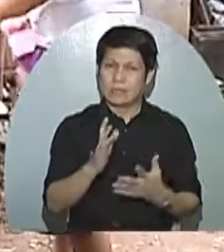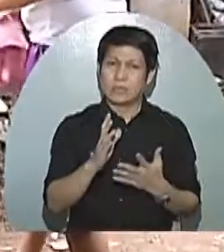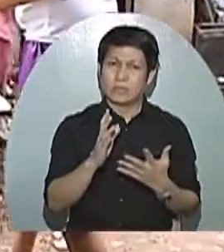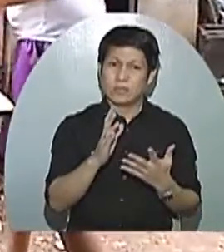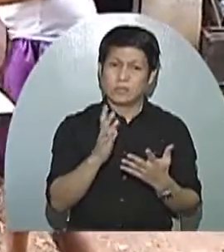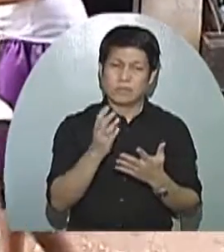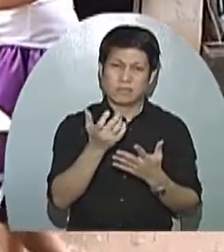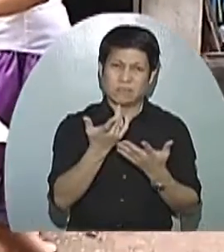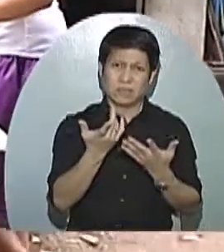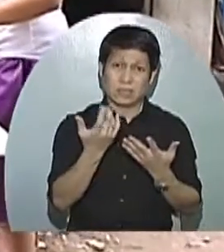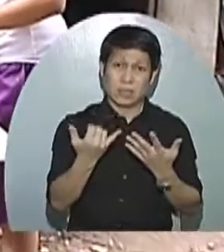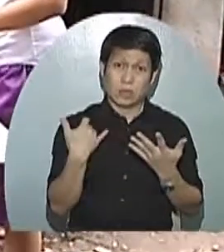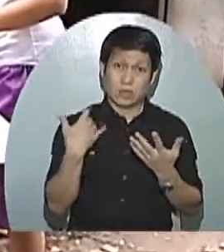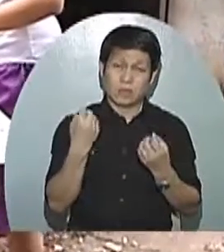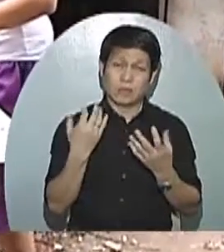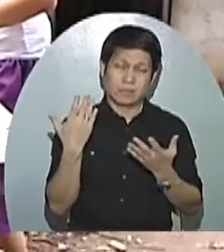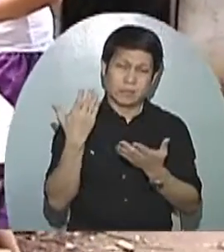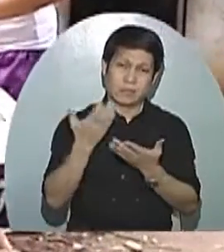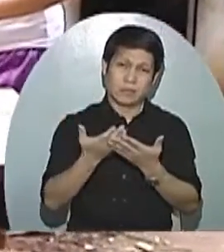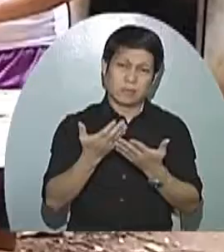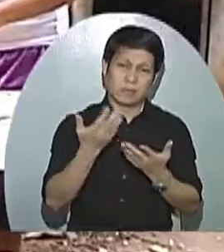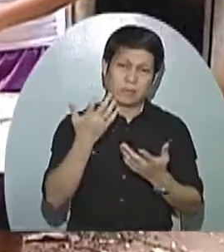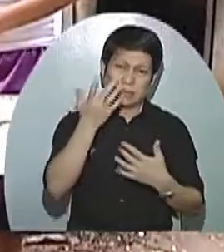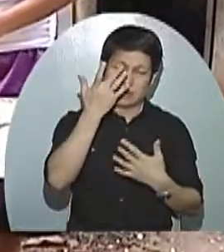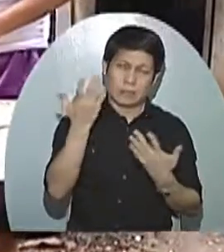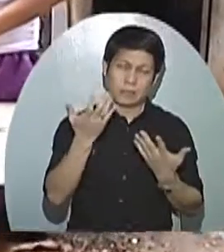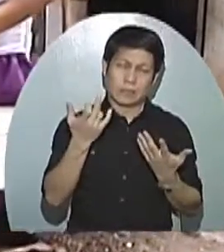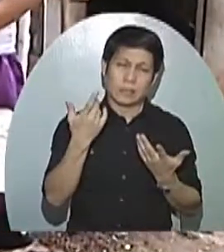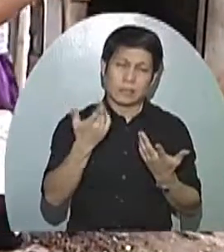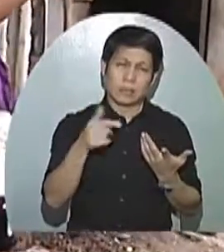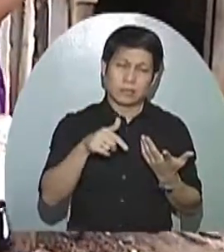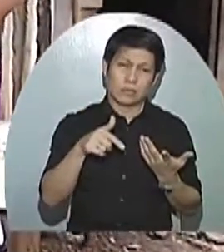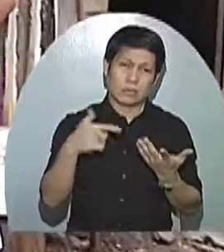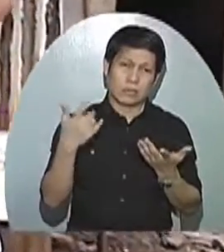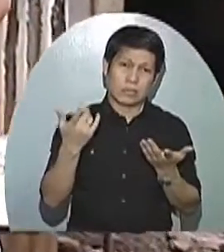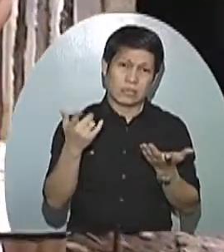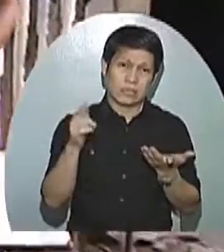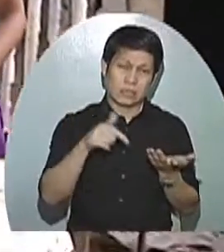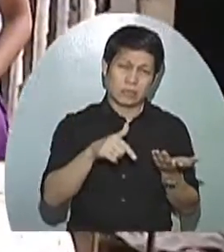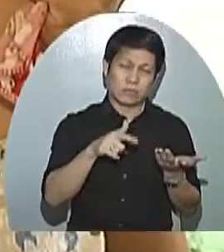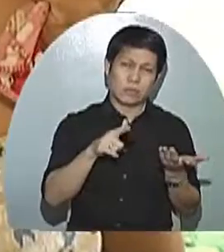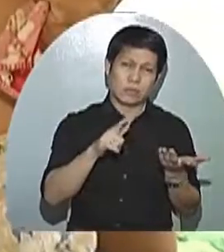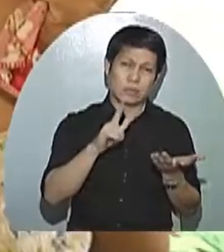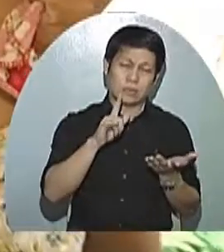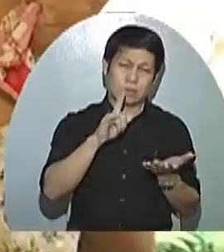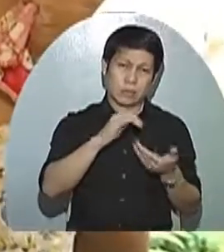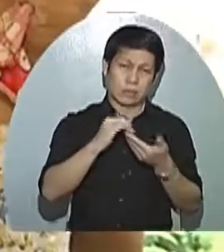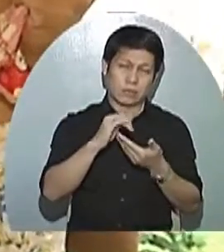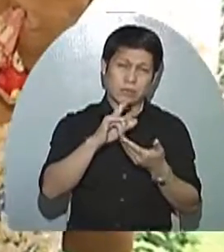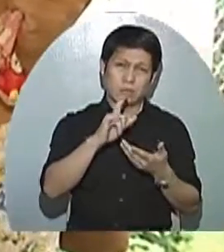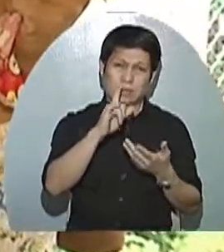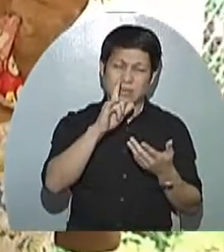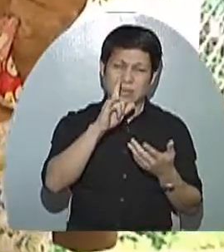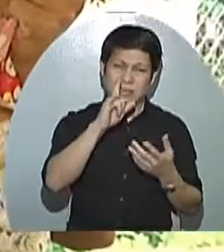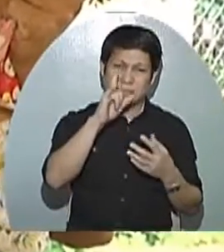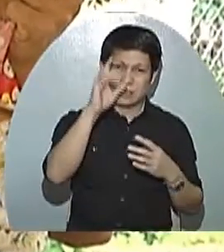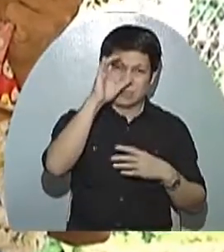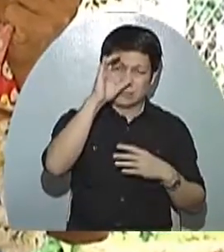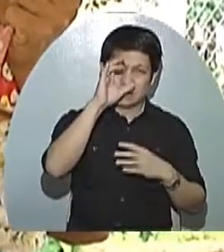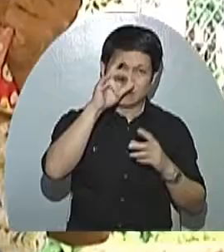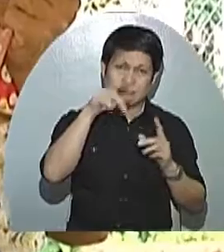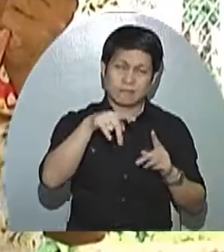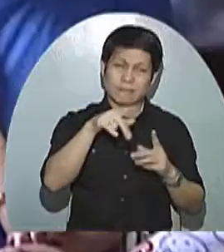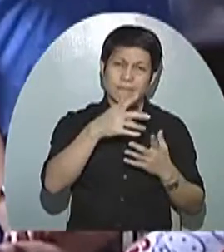Bukod sa mga pasyenteng itinampok sa ating programa, karamihan sa mga lumapit sa ating para ihingi ng tulong ay yung mga